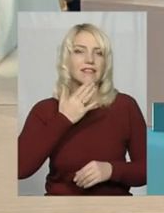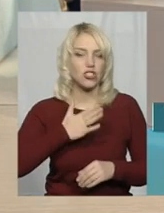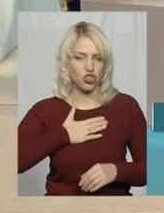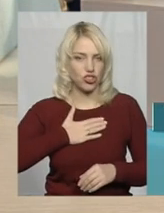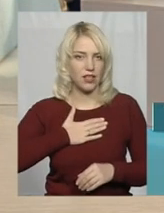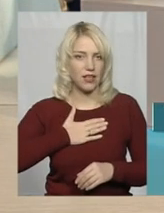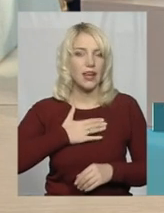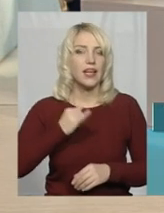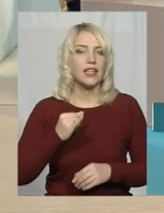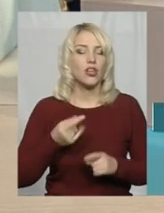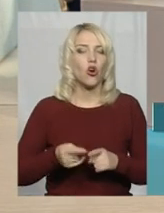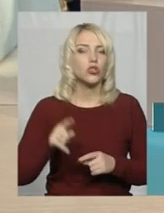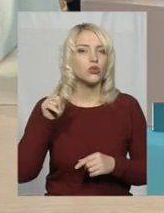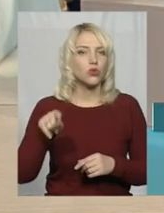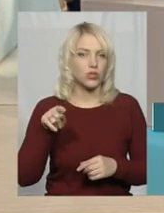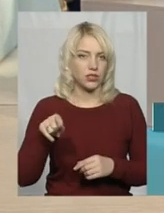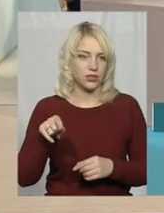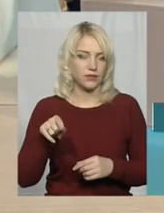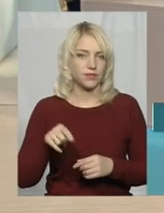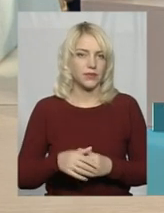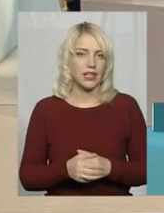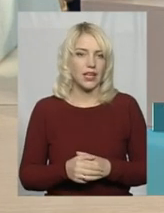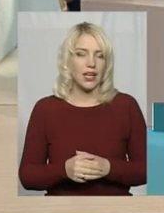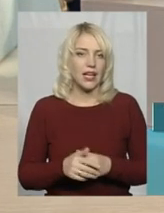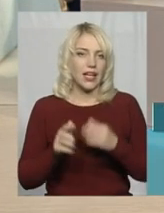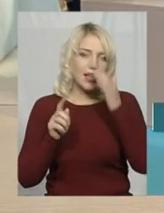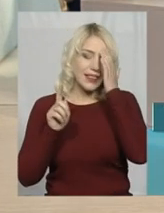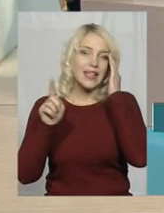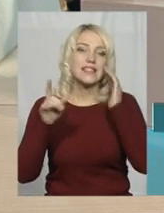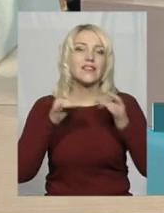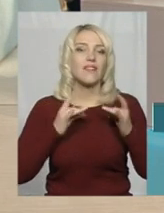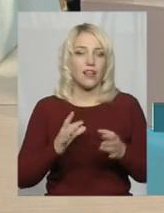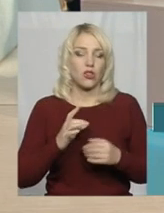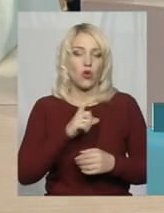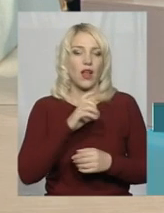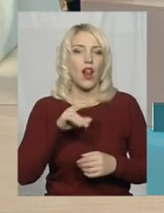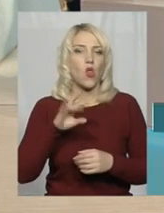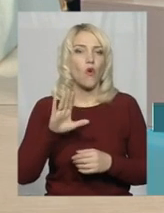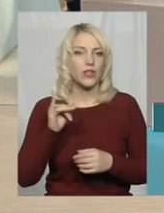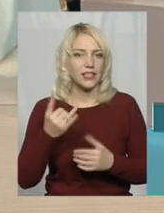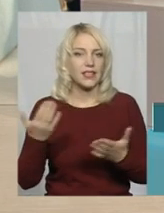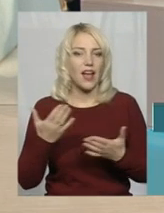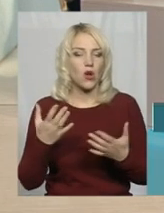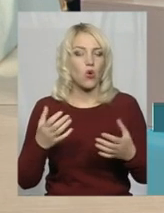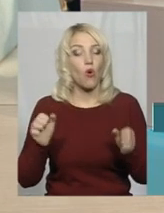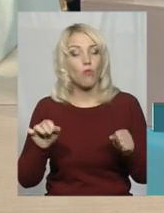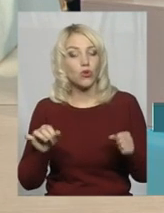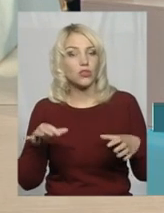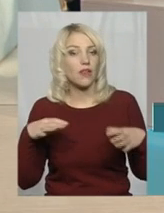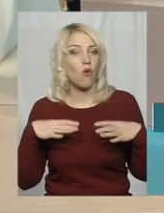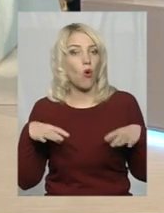те свято Хиловіна, якого, можливо, очікували